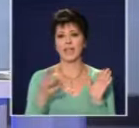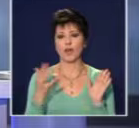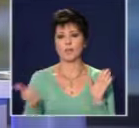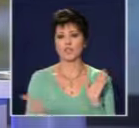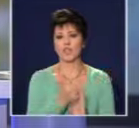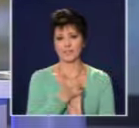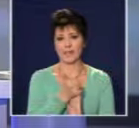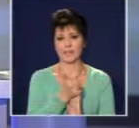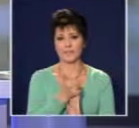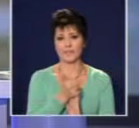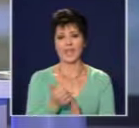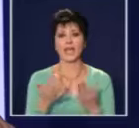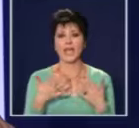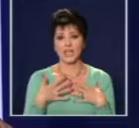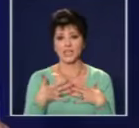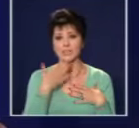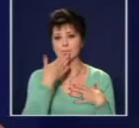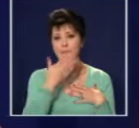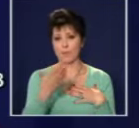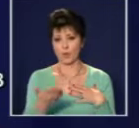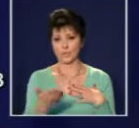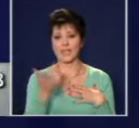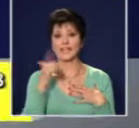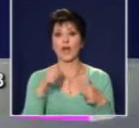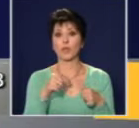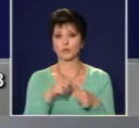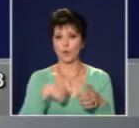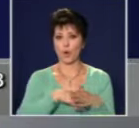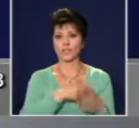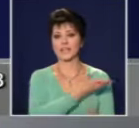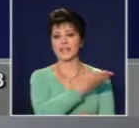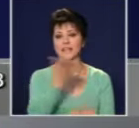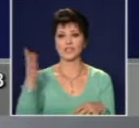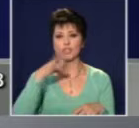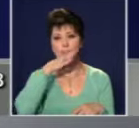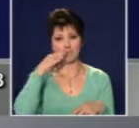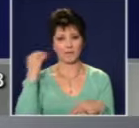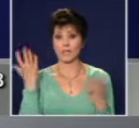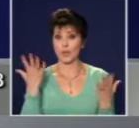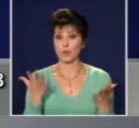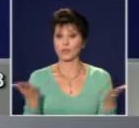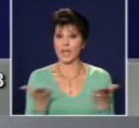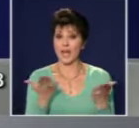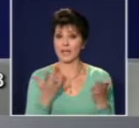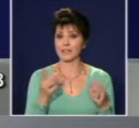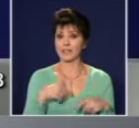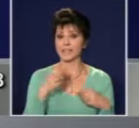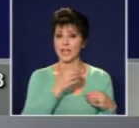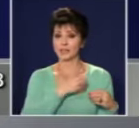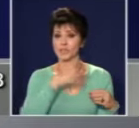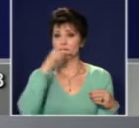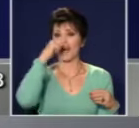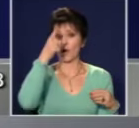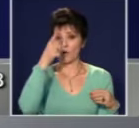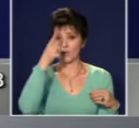Искам да благодаря на Лодогорец и на всички българи, които ни карат да се чувстваме горди и да ви призвукаме едно.